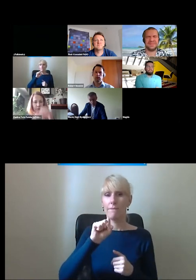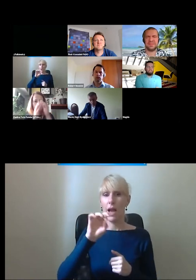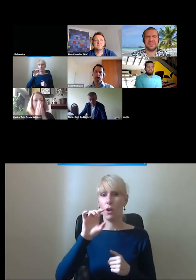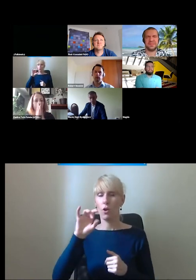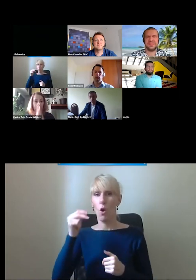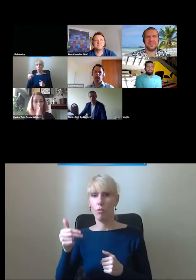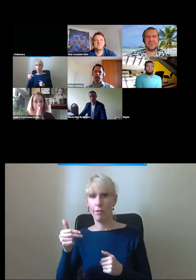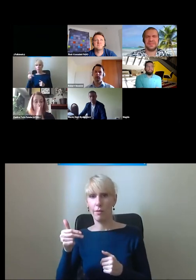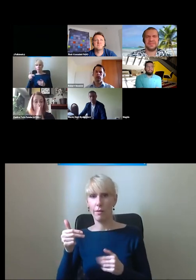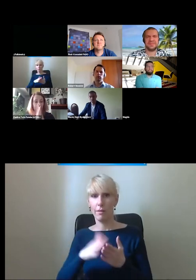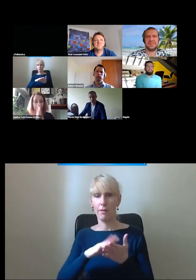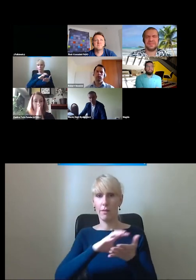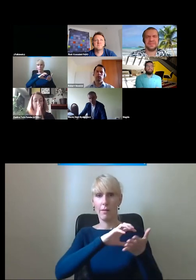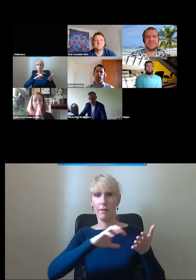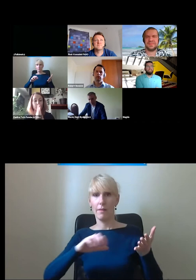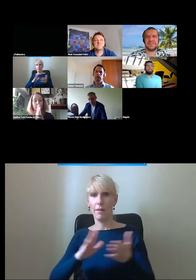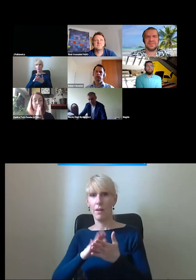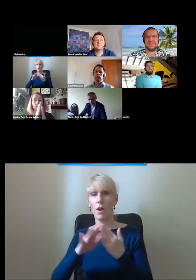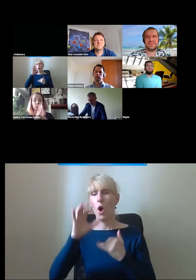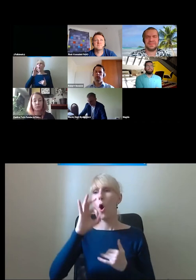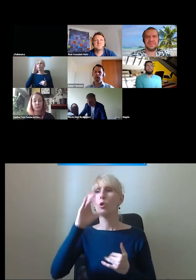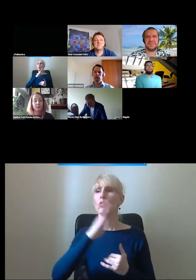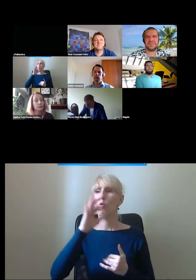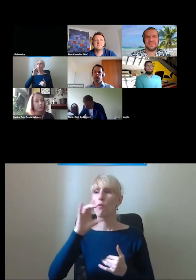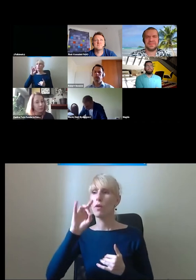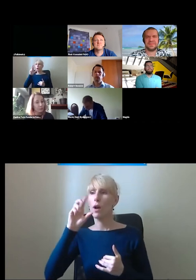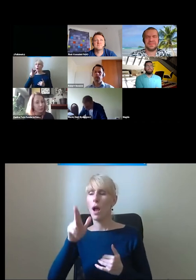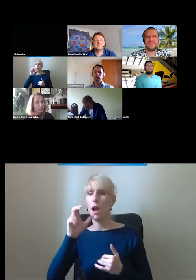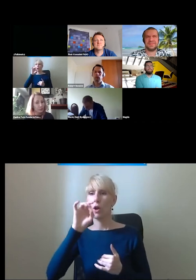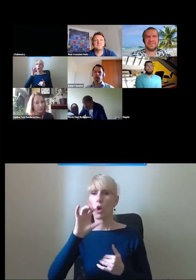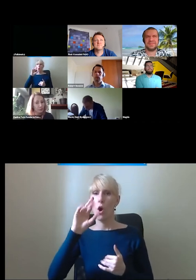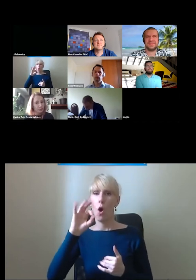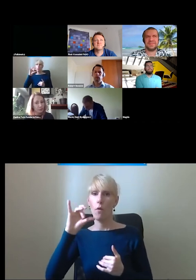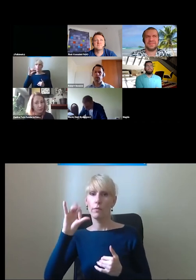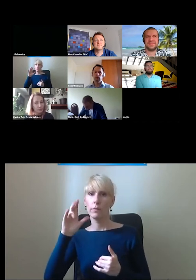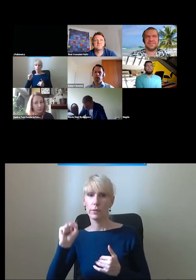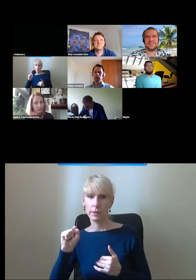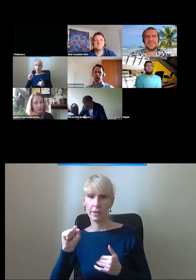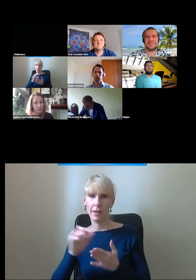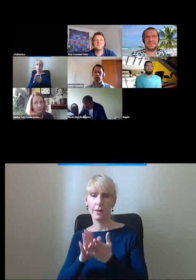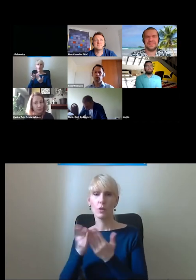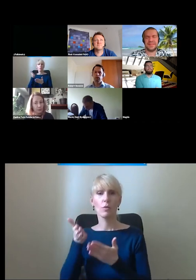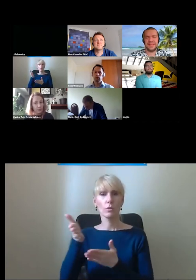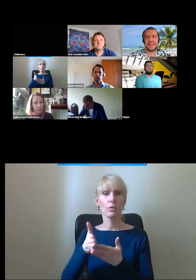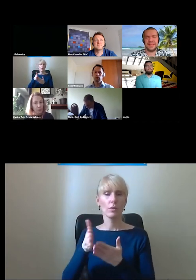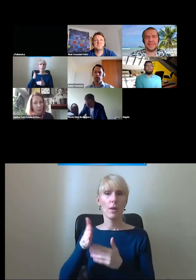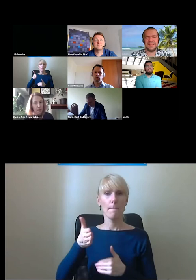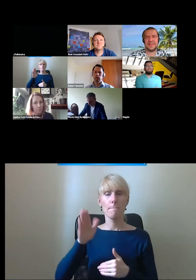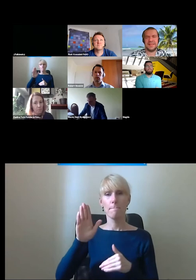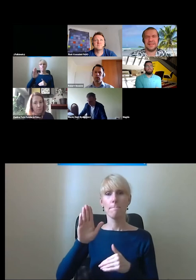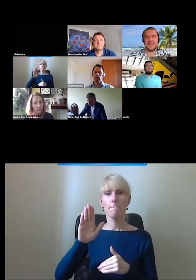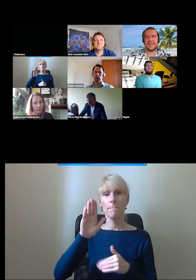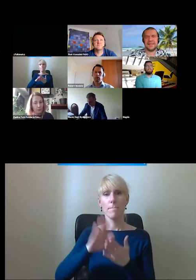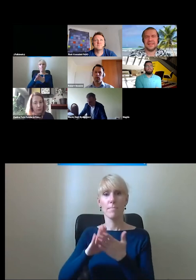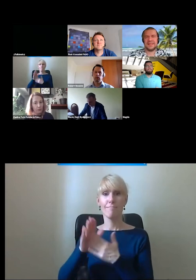stację Warszawa Olszynka-Grochowska i zapakowaniem do pociągu powrotnego do Berlina, ponieważ trwało to tyle godzin, że pani,